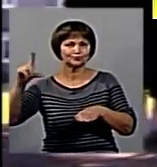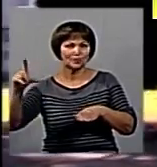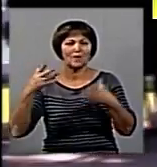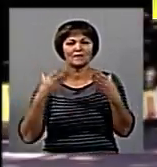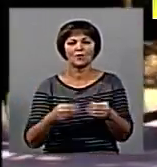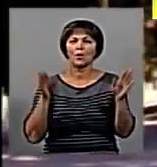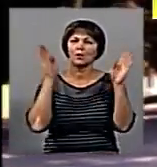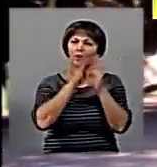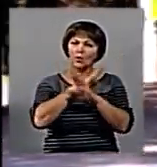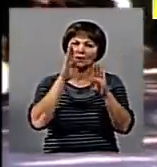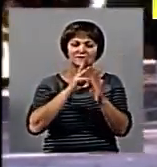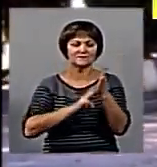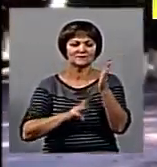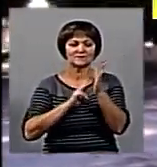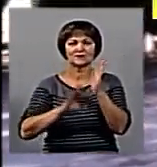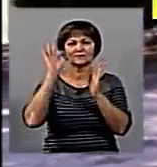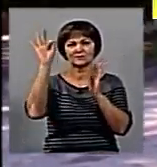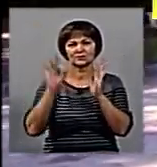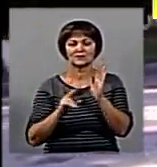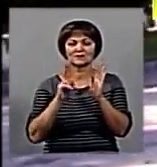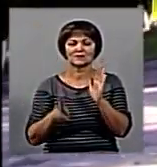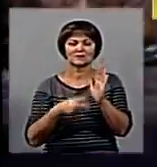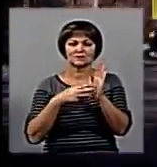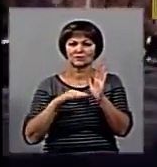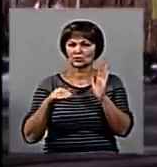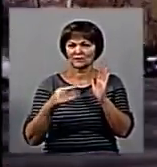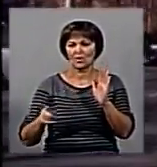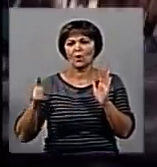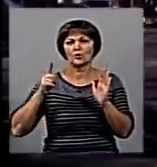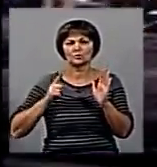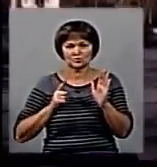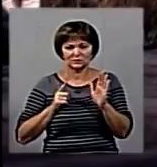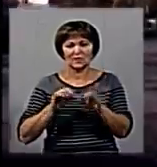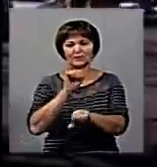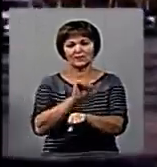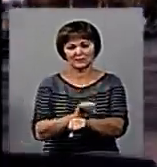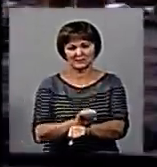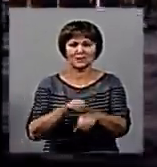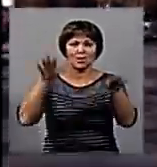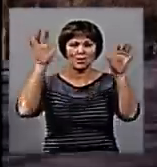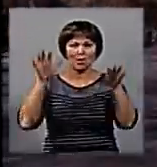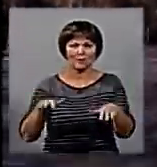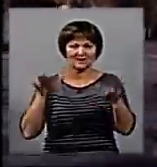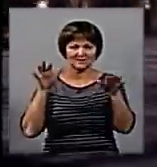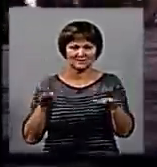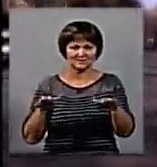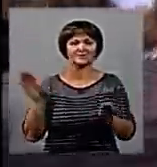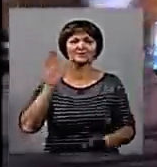Вологість повітря – 80%. 28 жовтня очікується припинення опадів. Дякую.